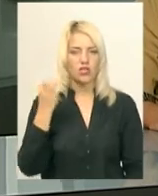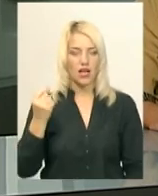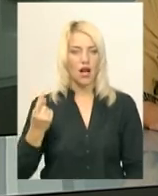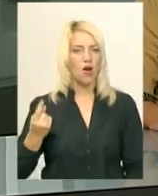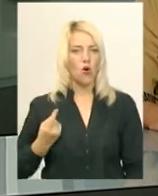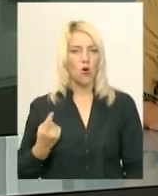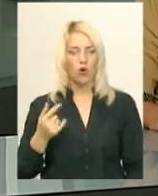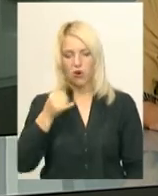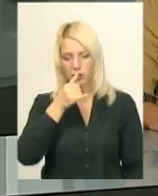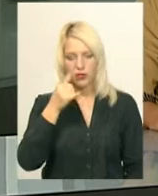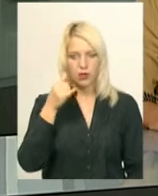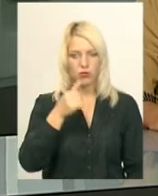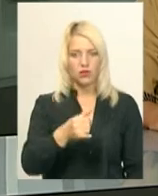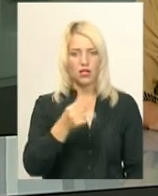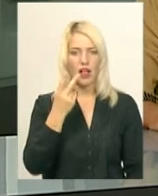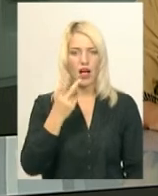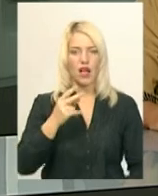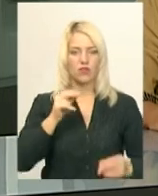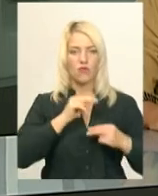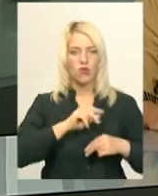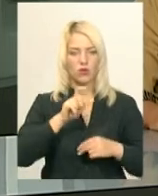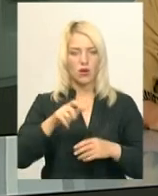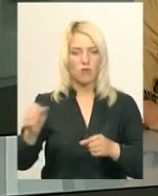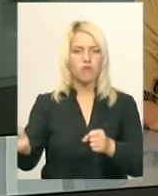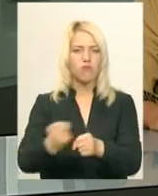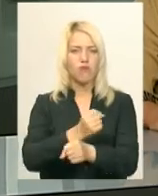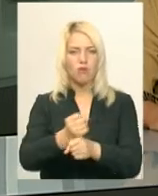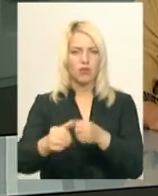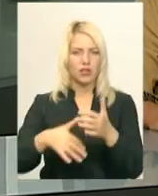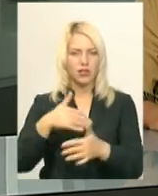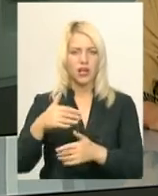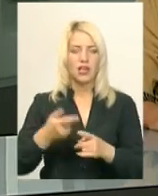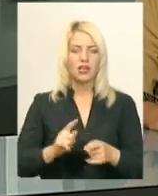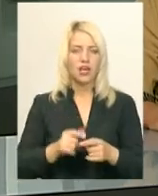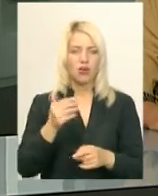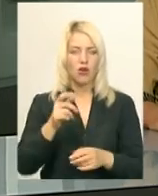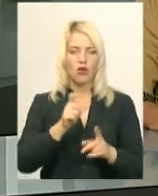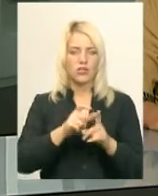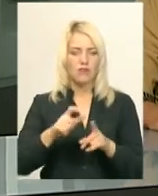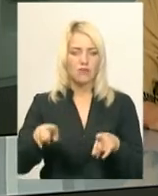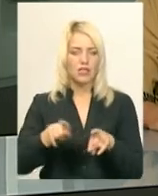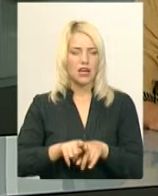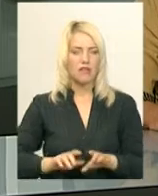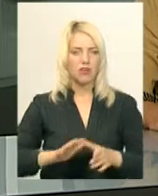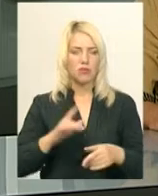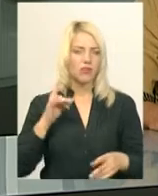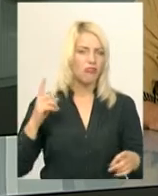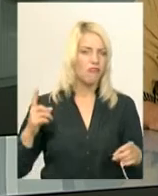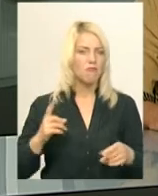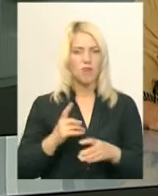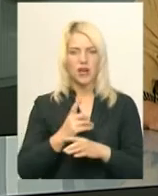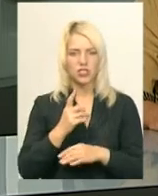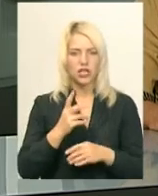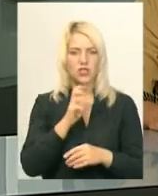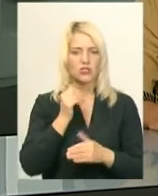підприємства, а двох співробітників управління держпраці побили, каже Юрій Вдовін. За його словами, такий випадок на Хмельниччині стався вперше за